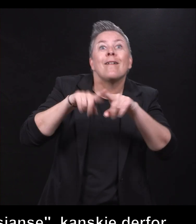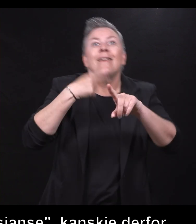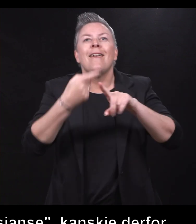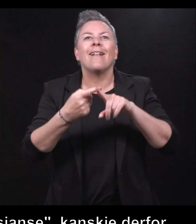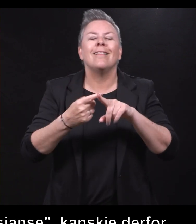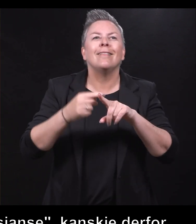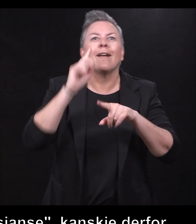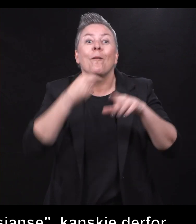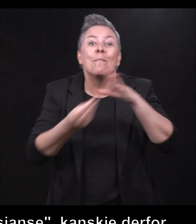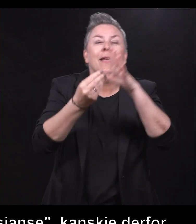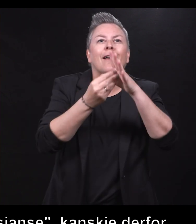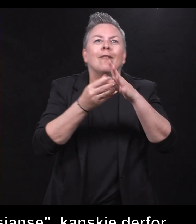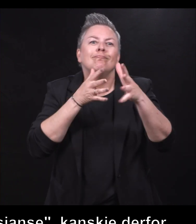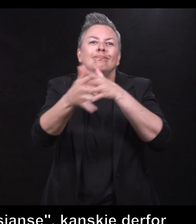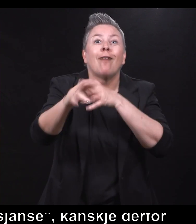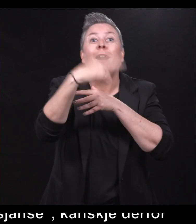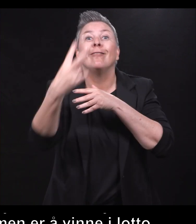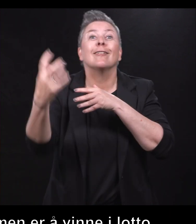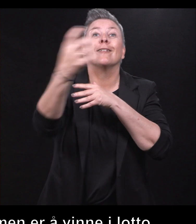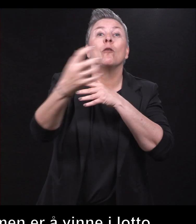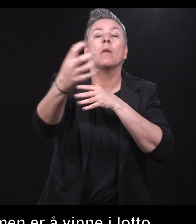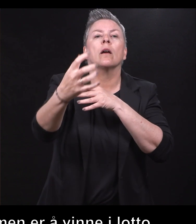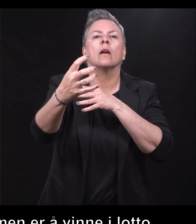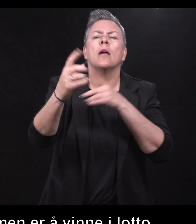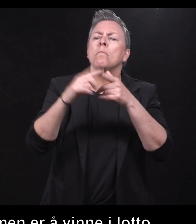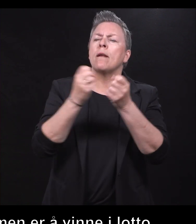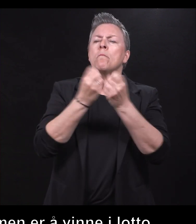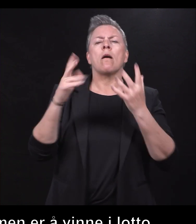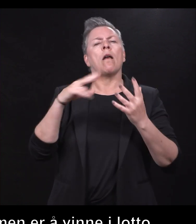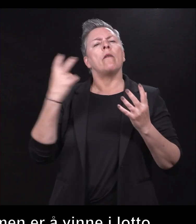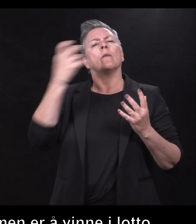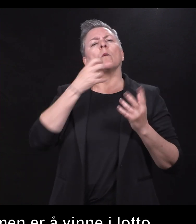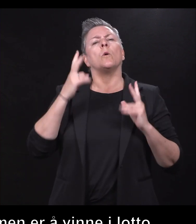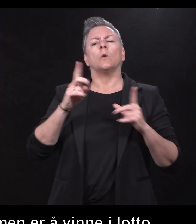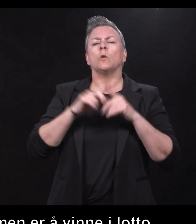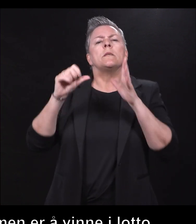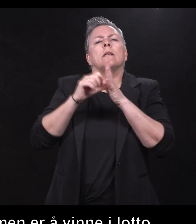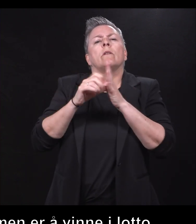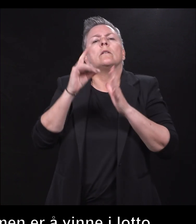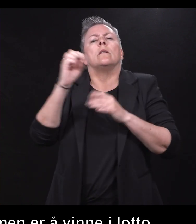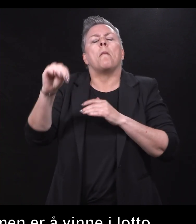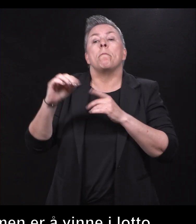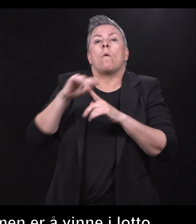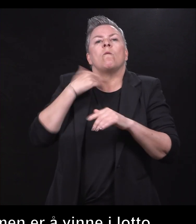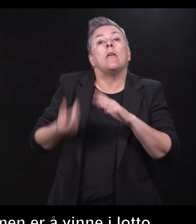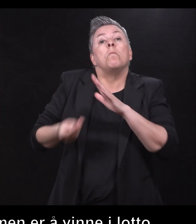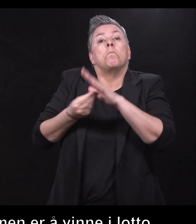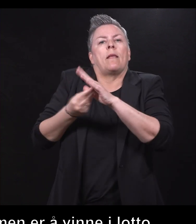å realisere noen andre drømmer, men også mange andre drømmer som Stiftelsen Dam og vi bidrar til.